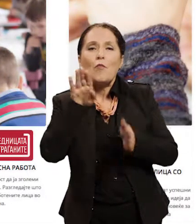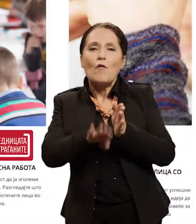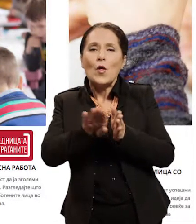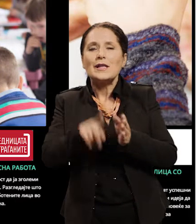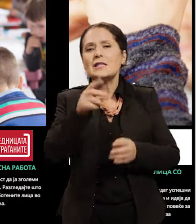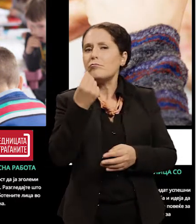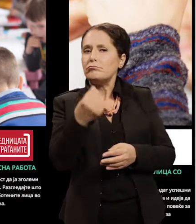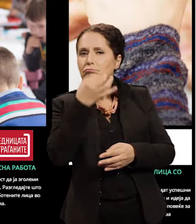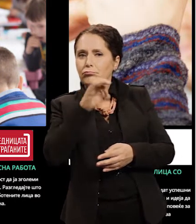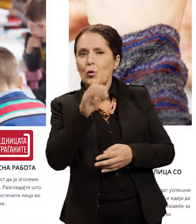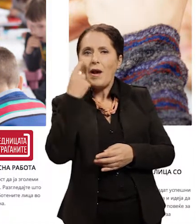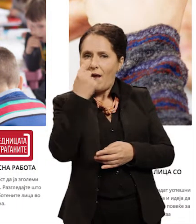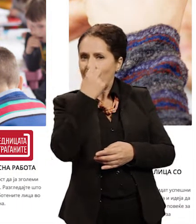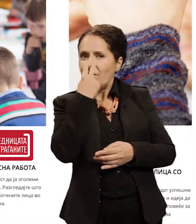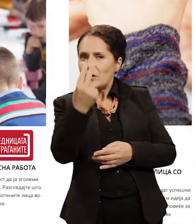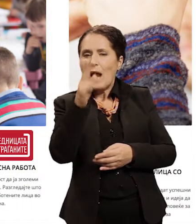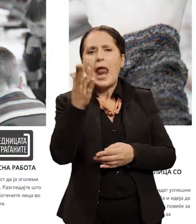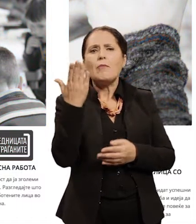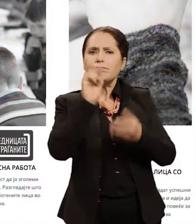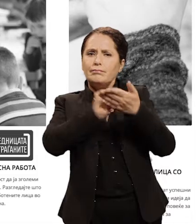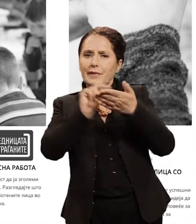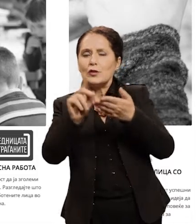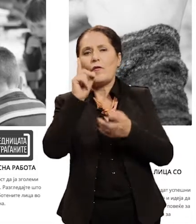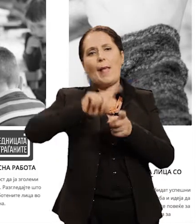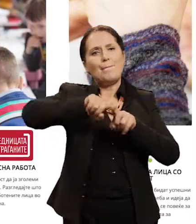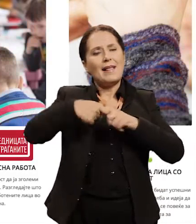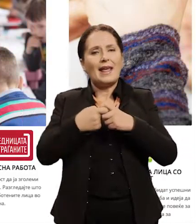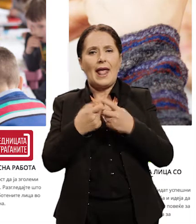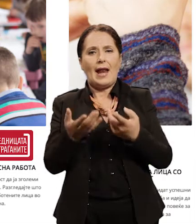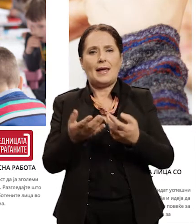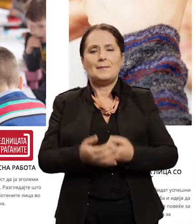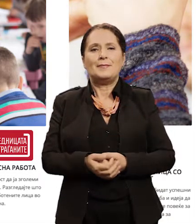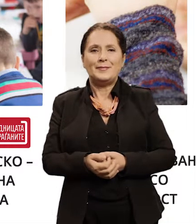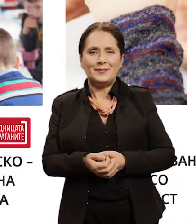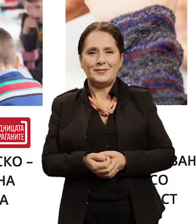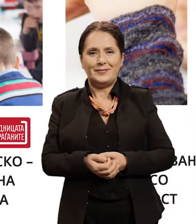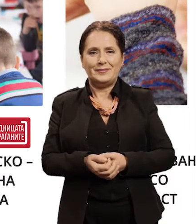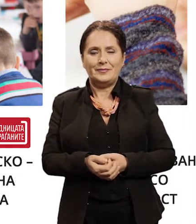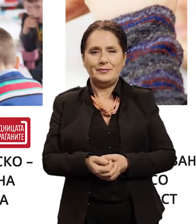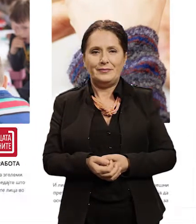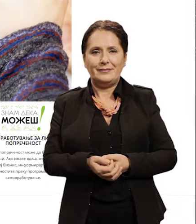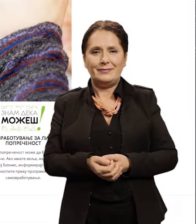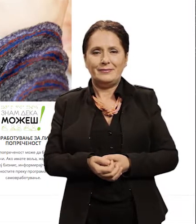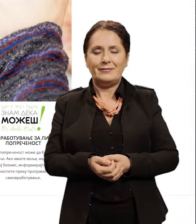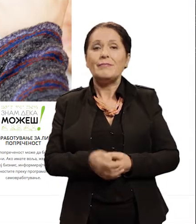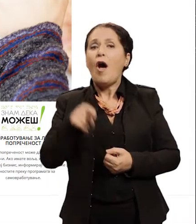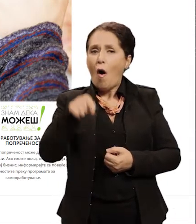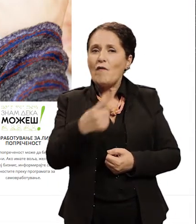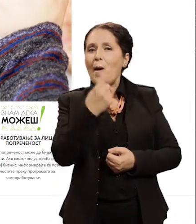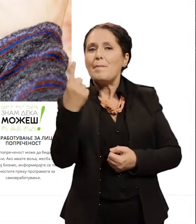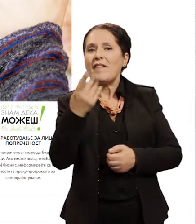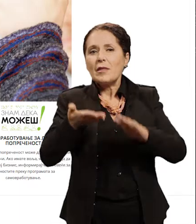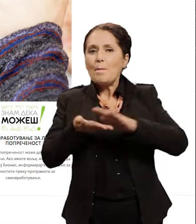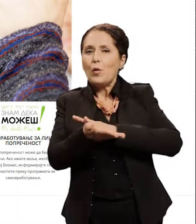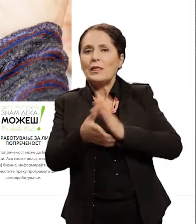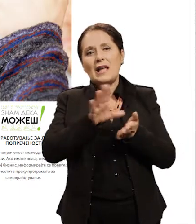Самовработување, Обштинско корис на работа, Самовработување на лица со попреченост. Со кликање на фотографијата влегувате на